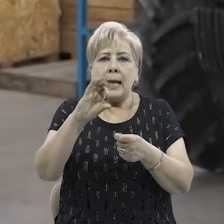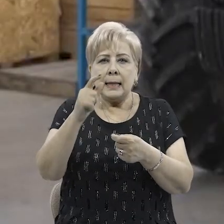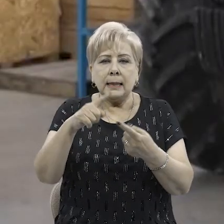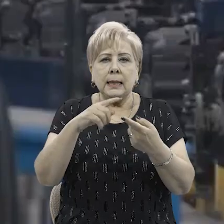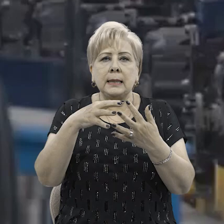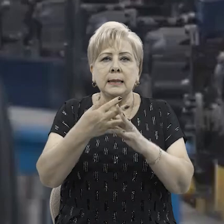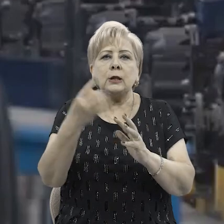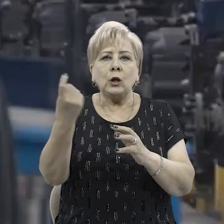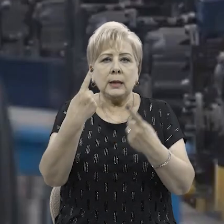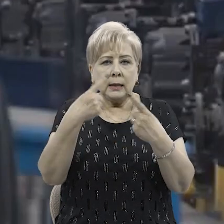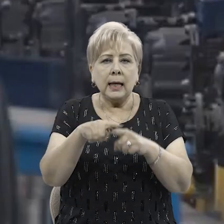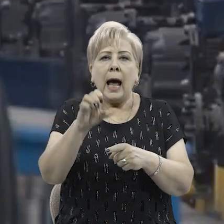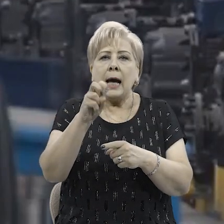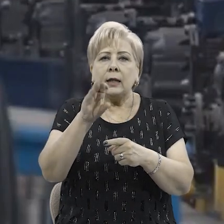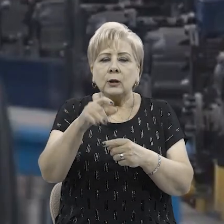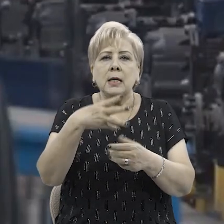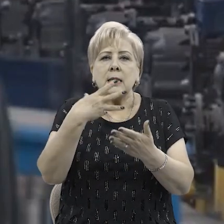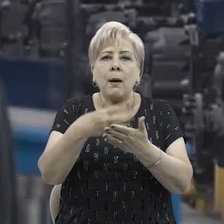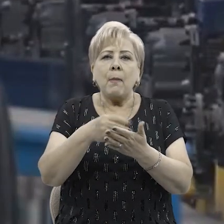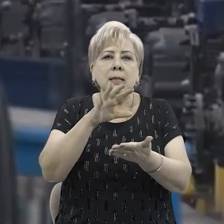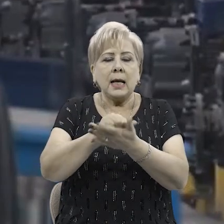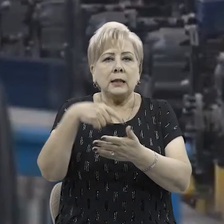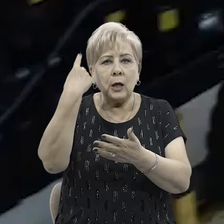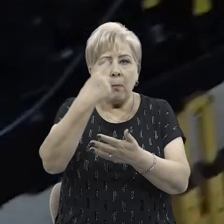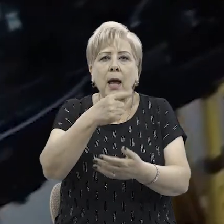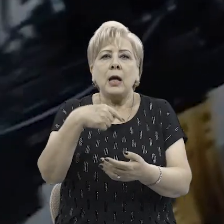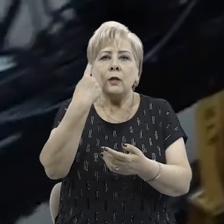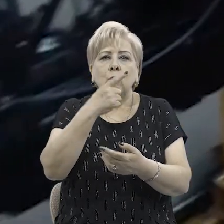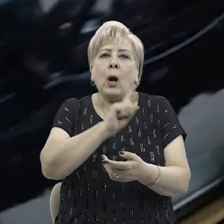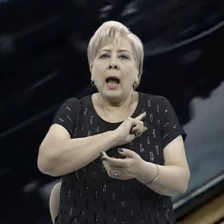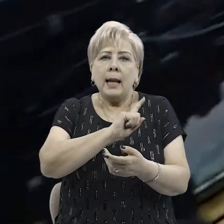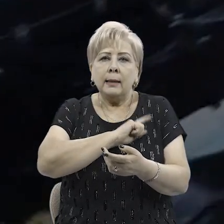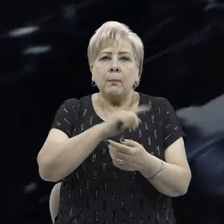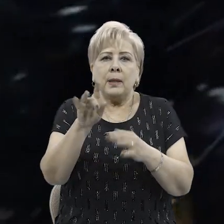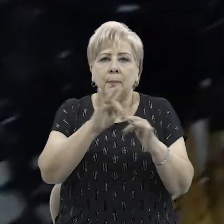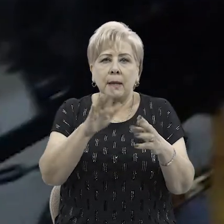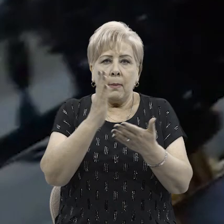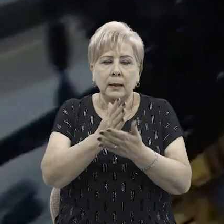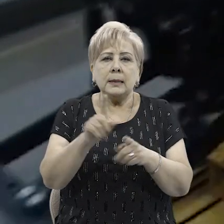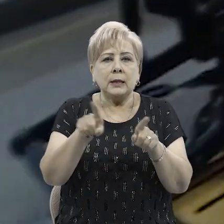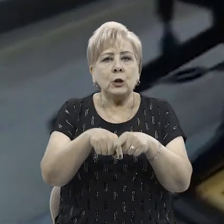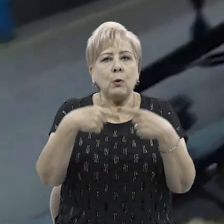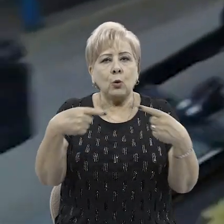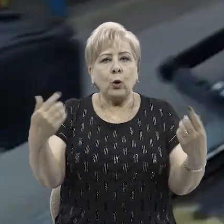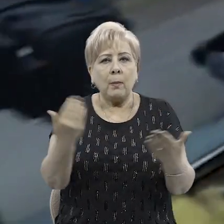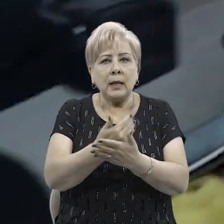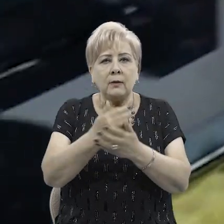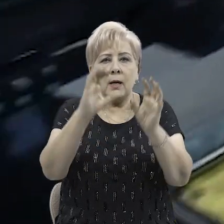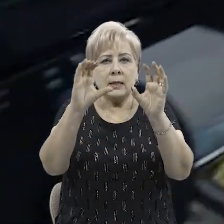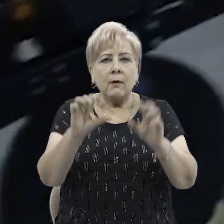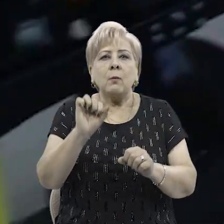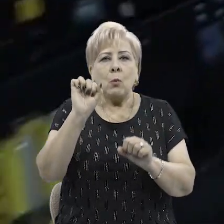сельскохозяйственной техники и агрегатов самозанятым лицам и индивидуальным предпринимателям. С этими и другими новостями